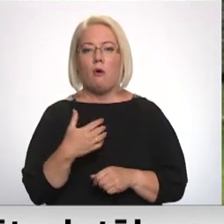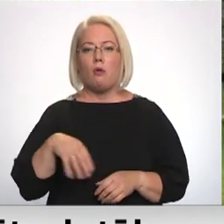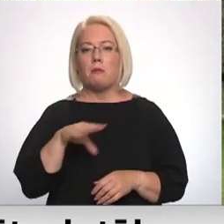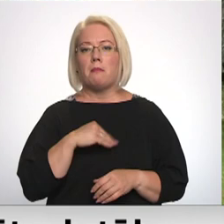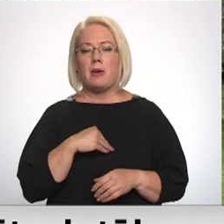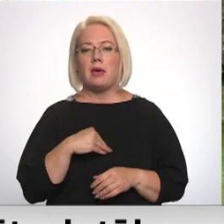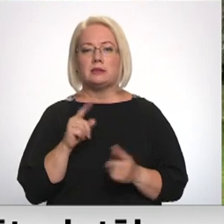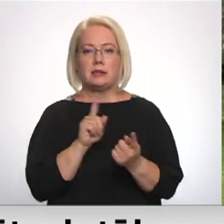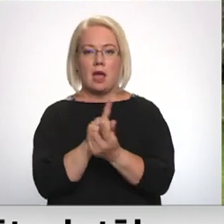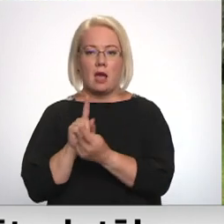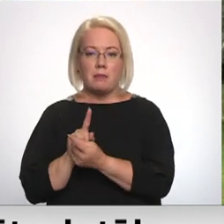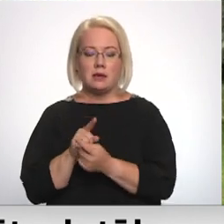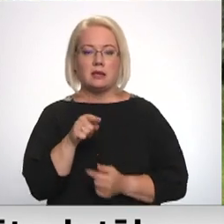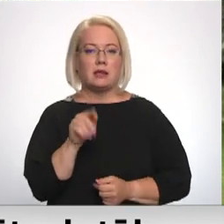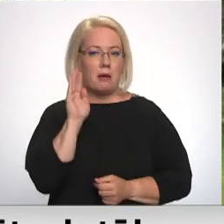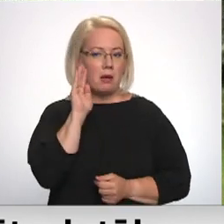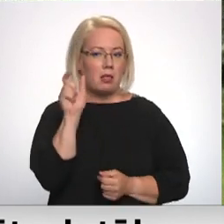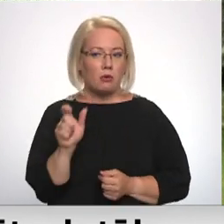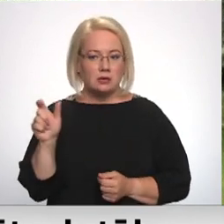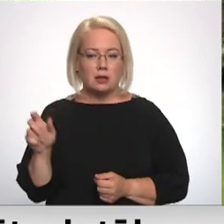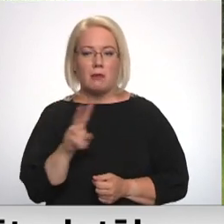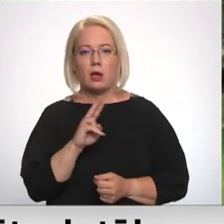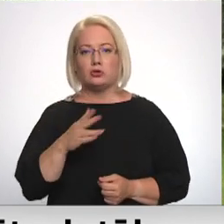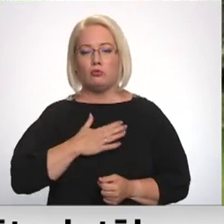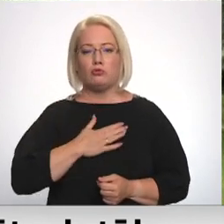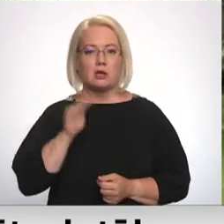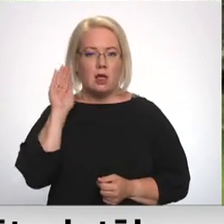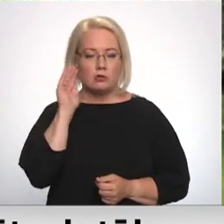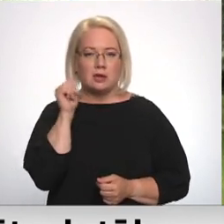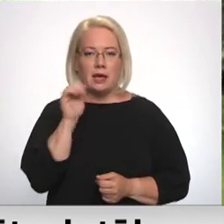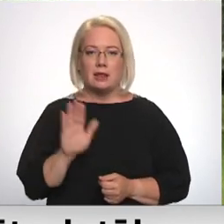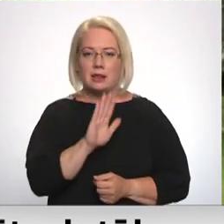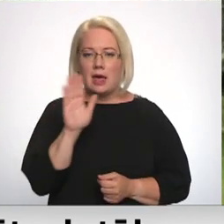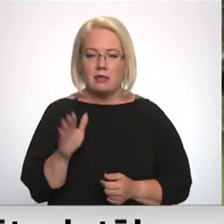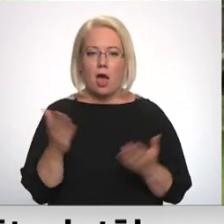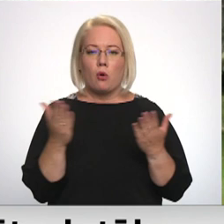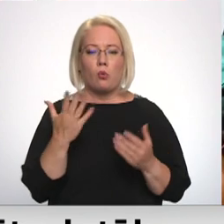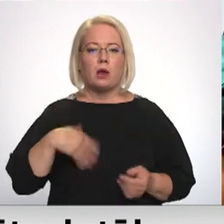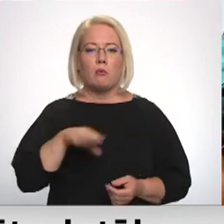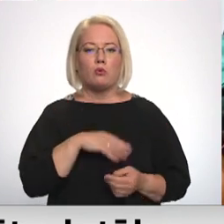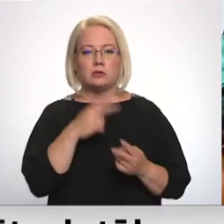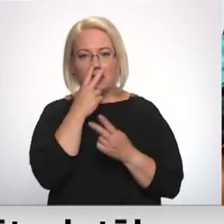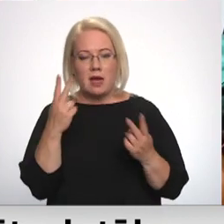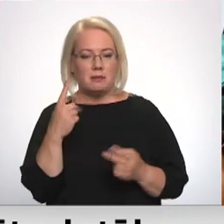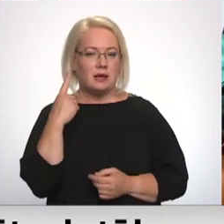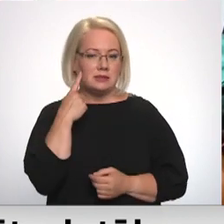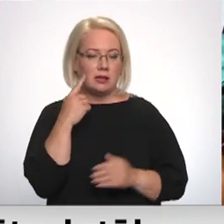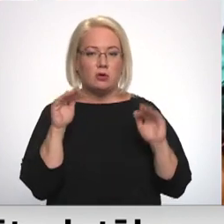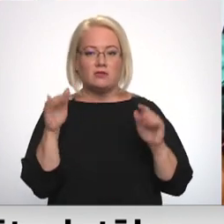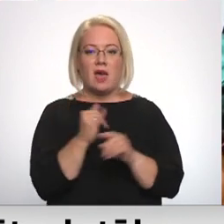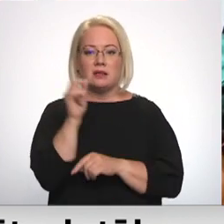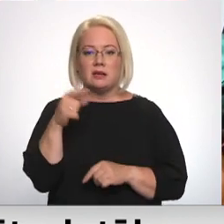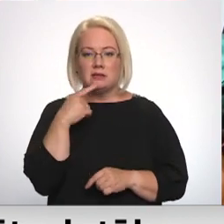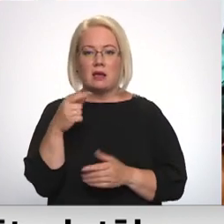tiekamies ar tiem klausītājiem, kas mūs klausās ikdienā, kuri mūs neredz, bet dzird tikai. Sveceļnieki stāsta, ka